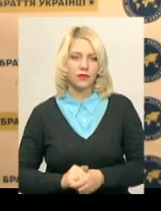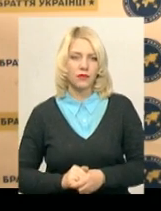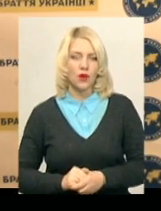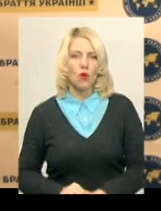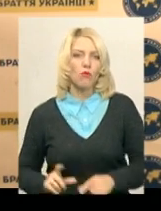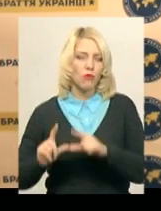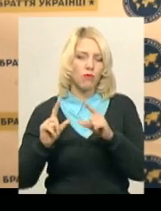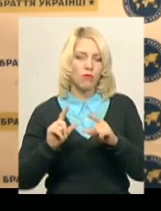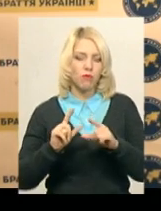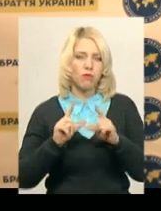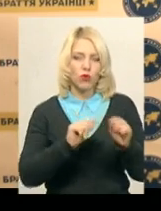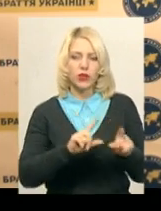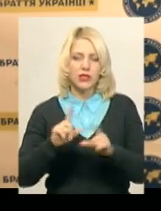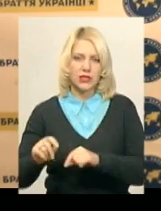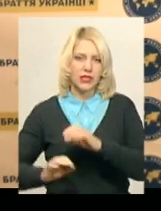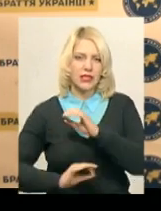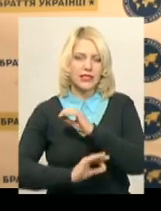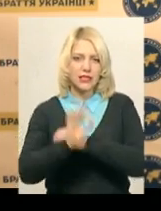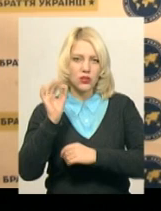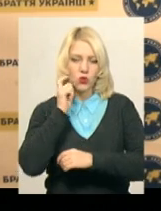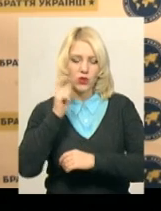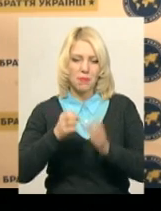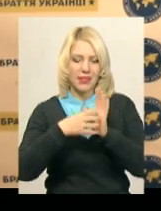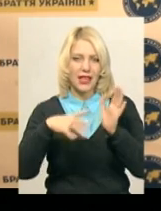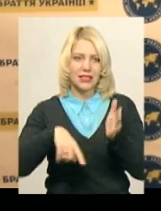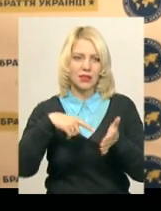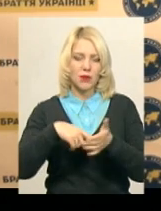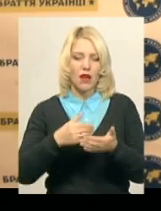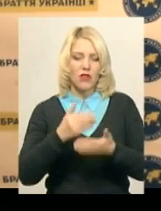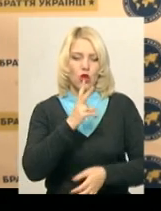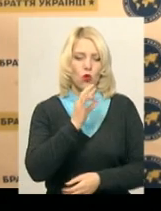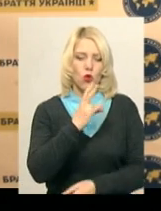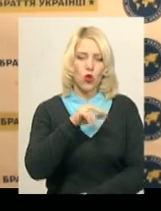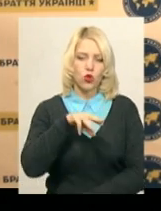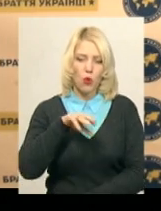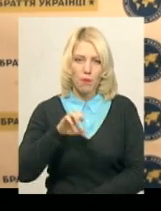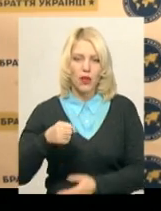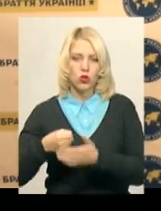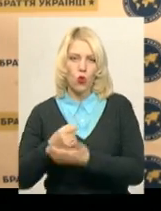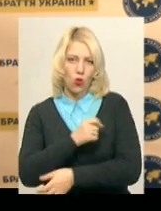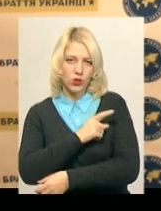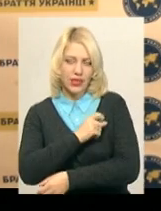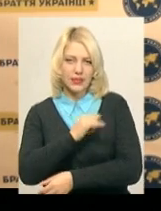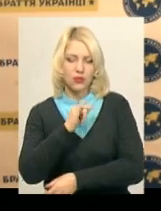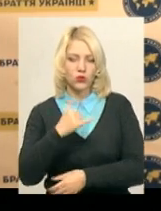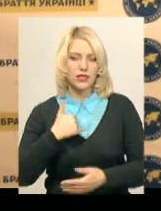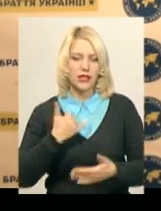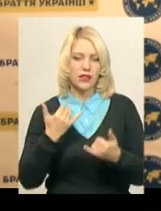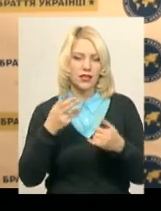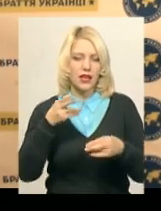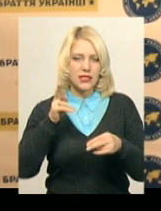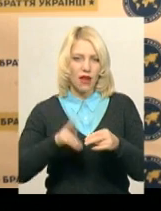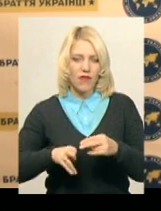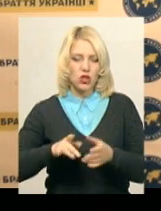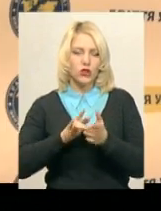Проїхали Східну Україну, 15 місць від Конотопа до Одеси. І зараз у нас практично завершується